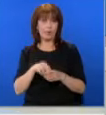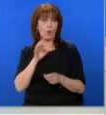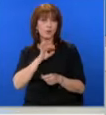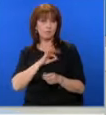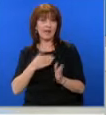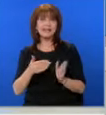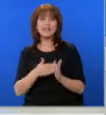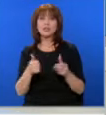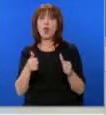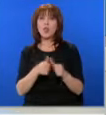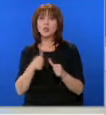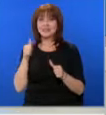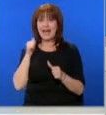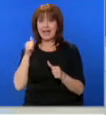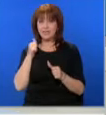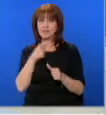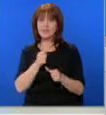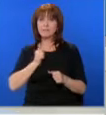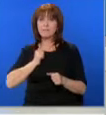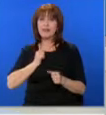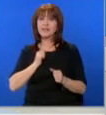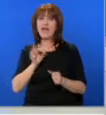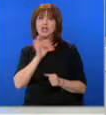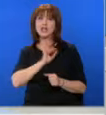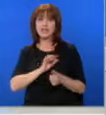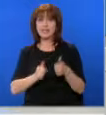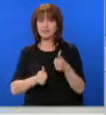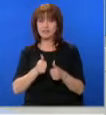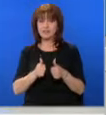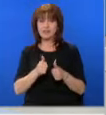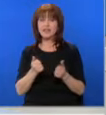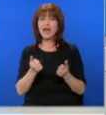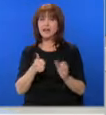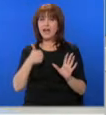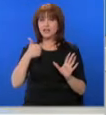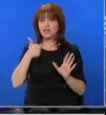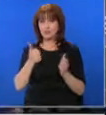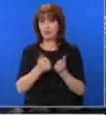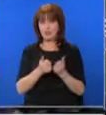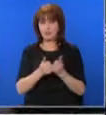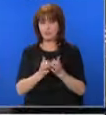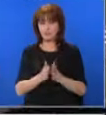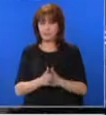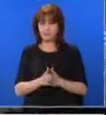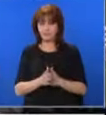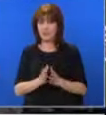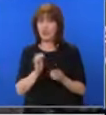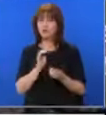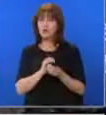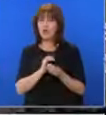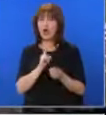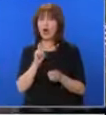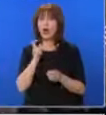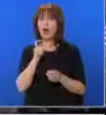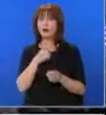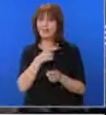успеха срещу Лос-Анджелис Клипърс кралете запазиха шансовете за класиране в топ-6 на западната конференция. Домакините от Golden